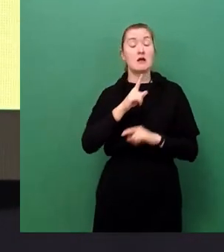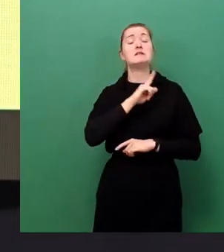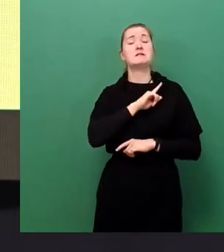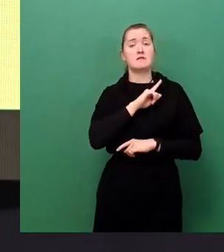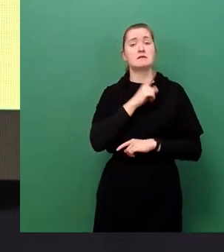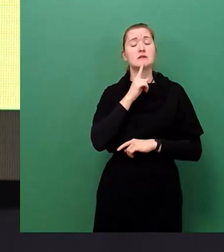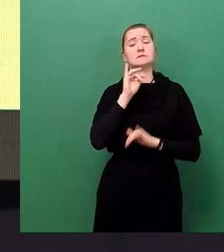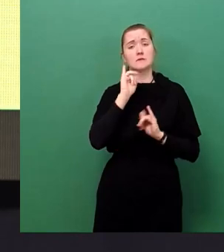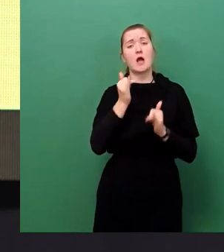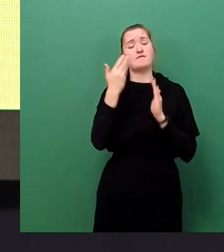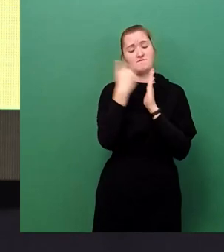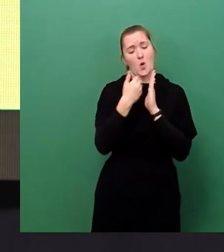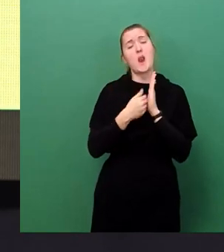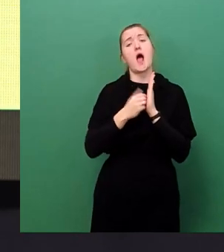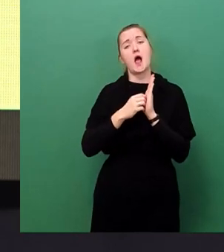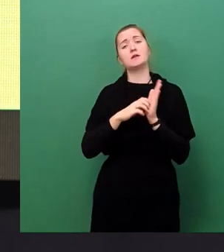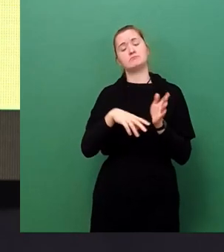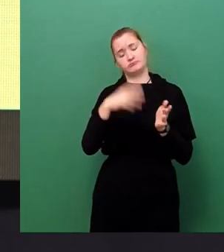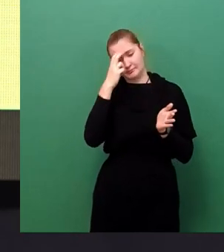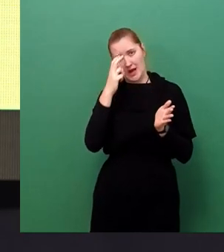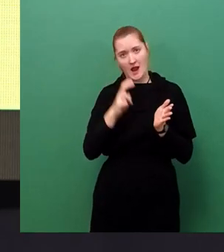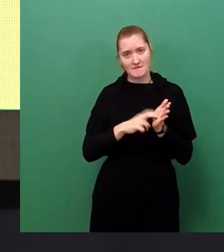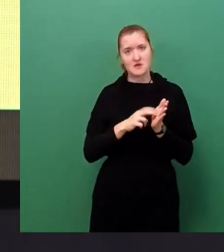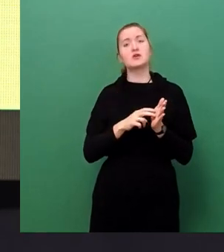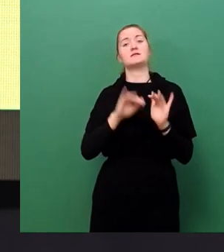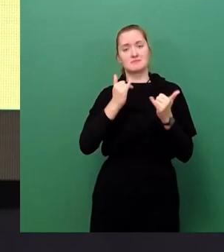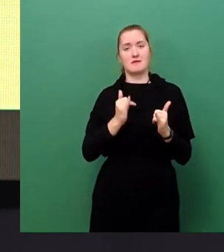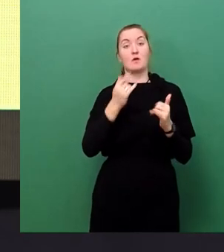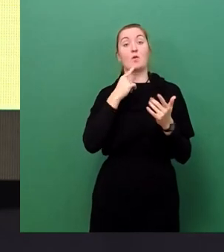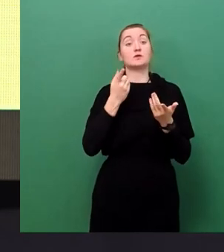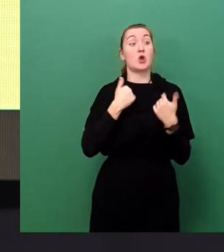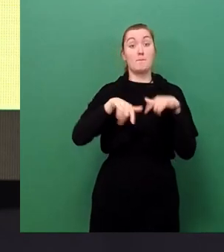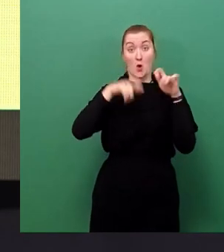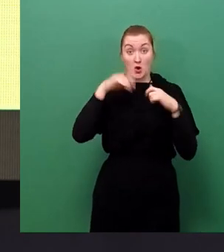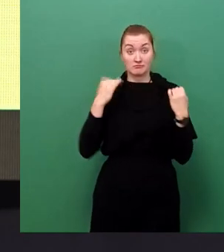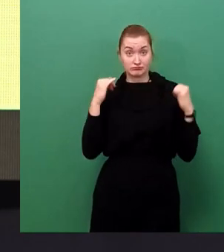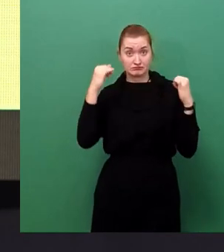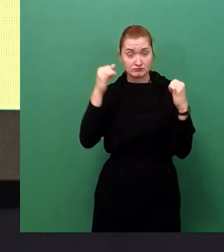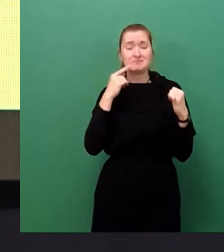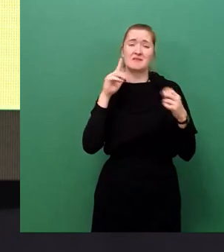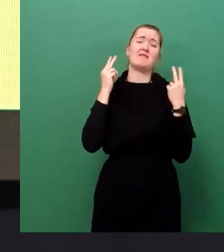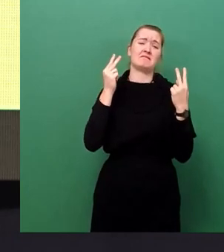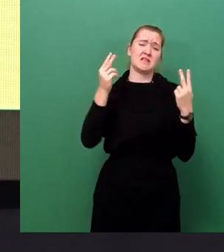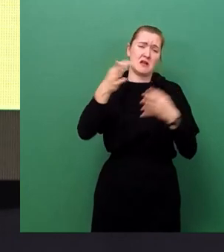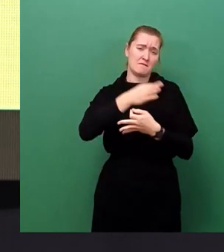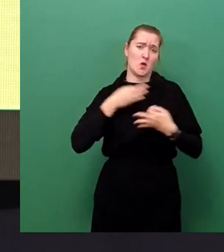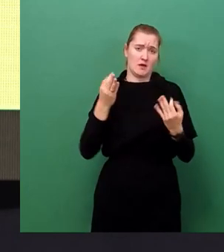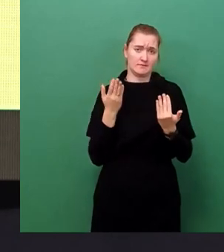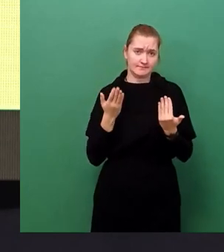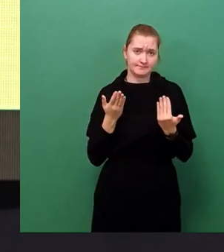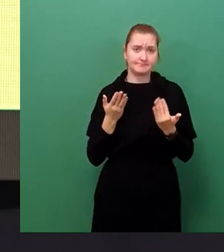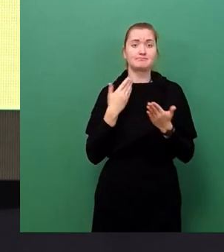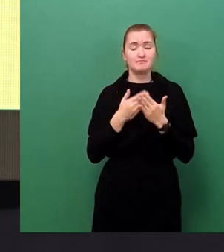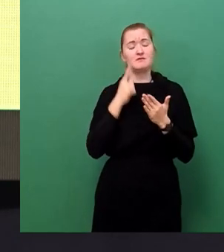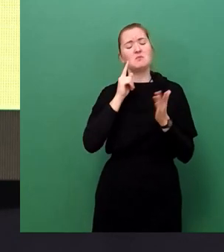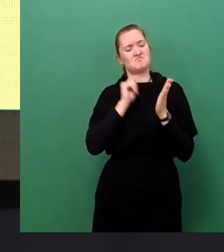zustimmen, weil das bürgerliche Engagement absolut wichtig ist. Und deswegen ist es richtig, dass es diese Vorlage gibt.